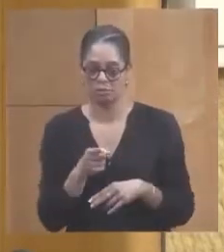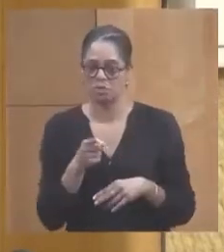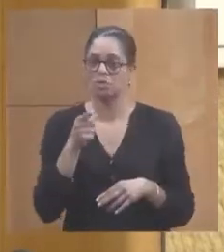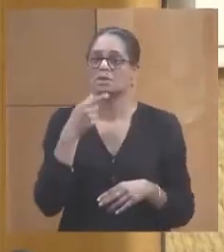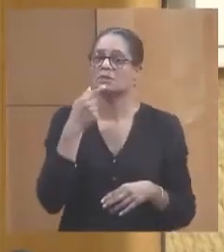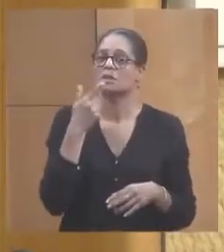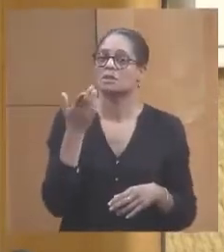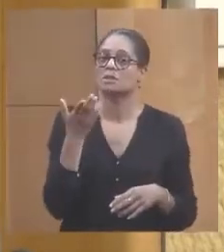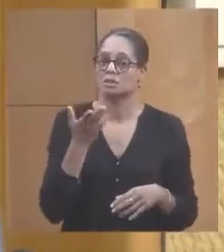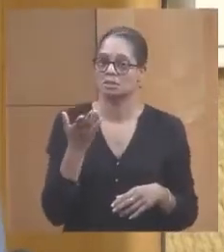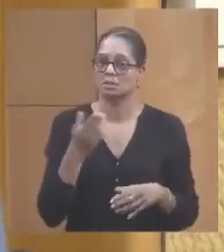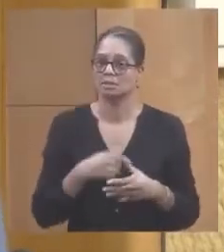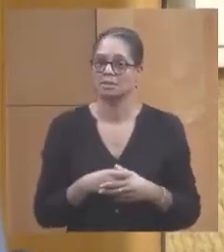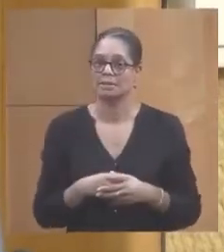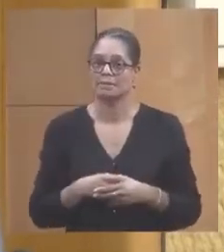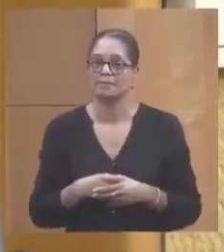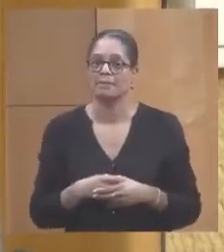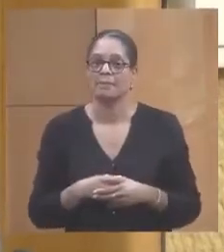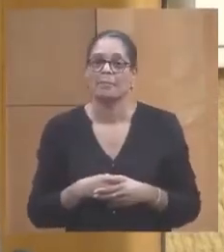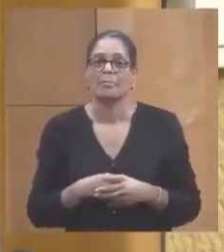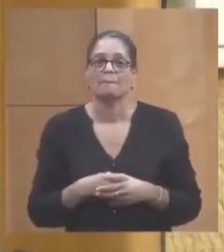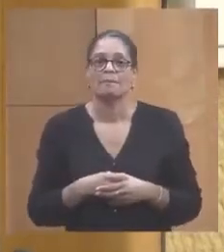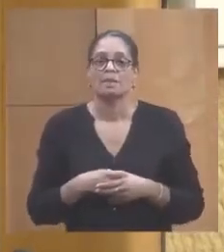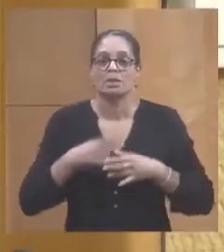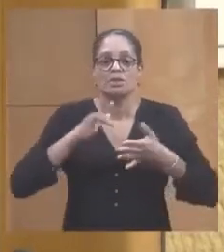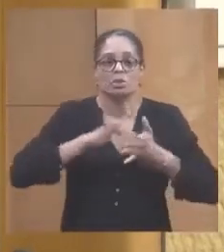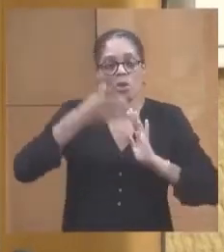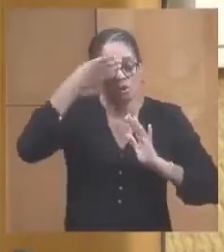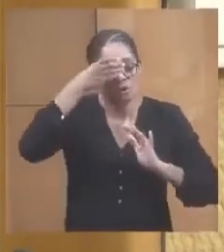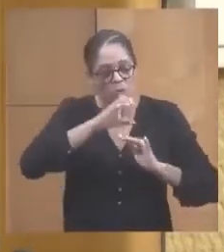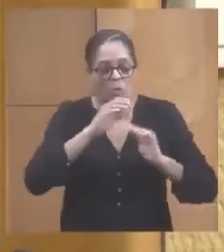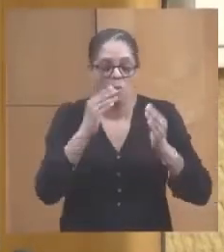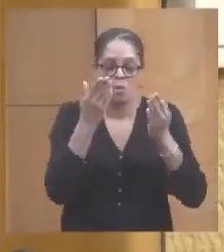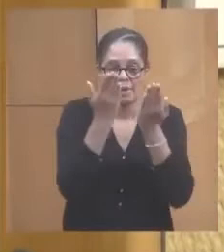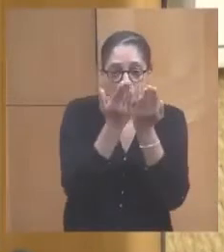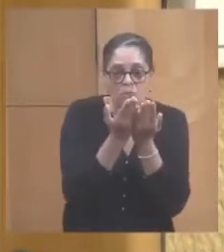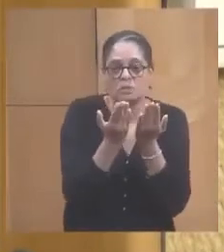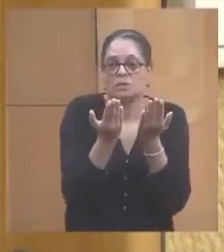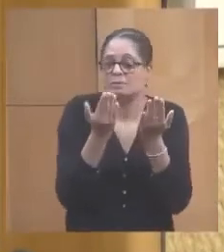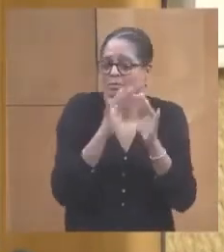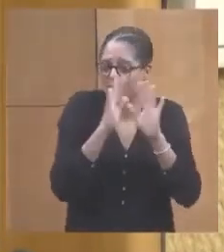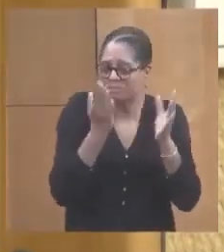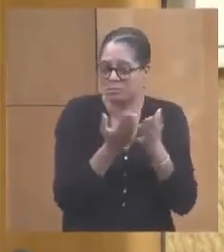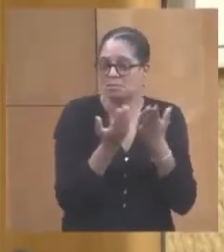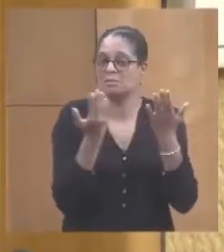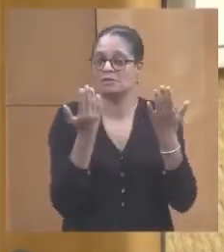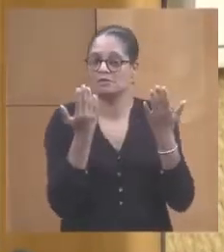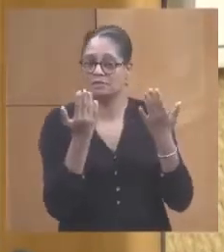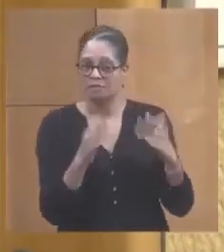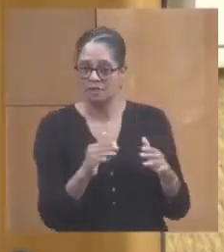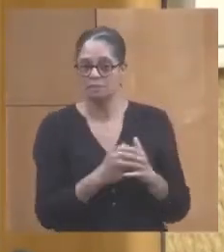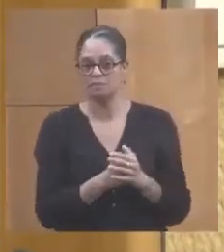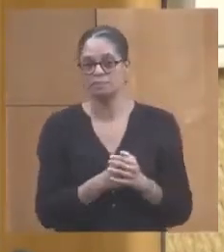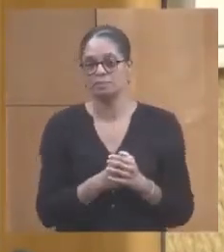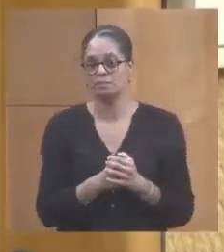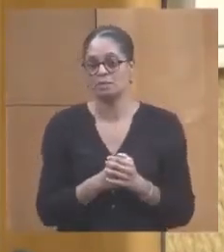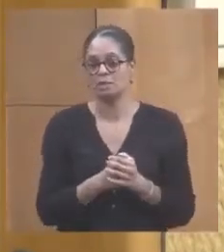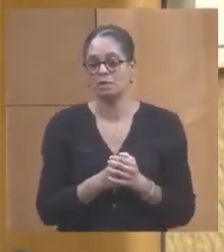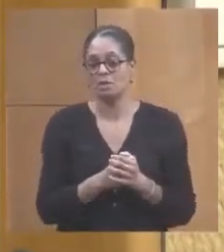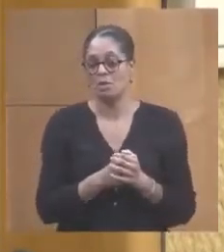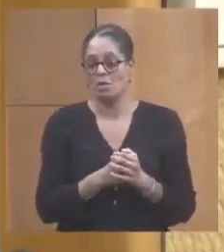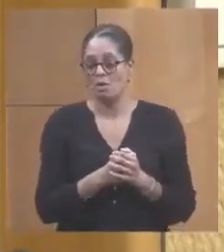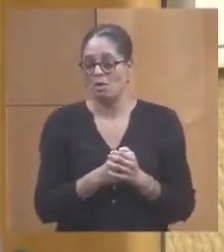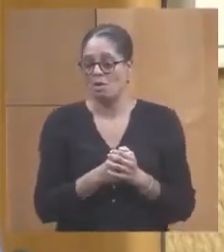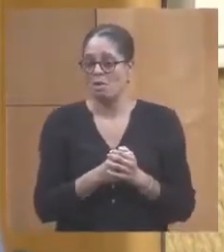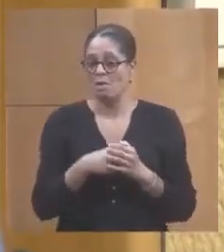ça veut dire que toute la conception etc. les études sont terminées c'est programmé pour être terminé